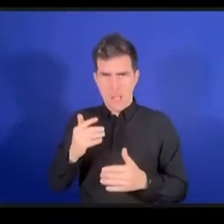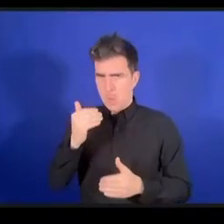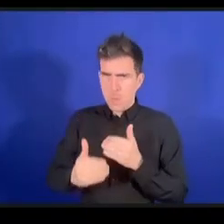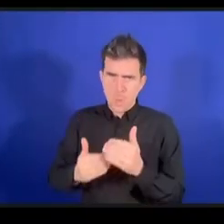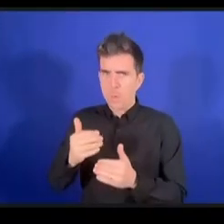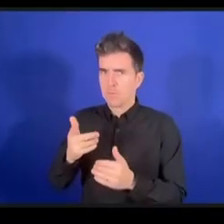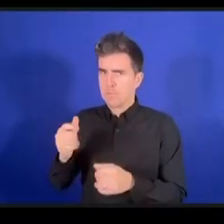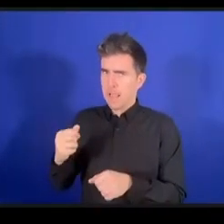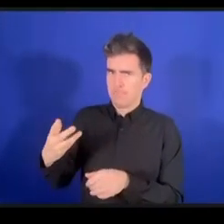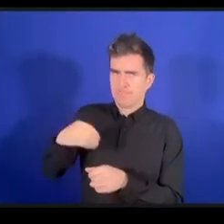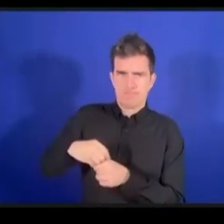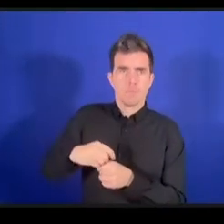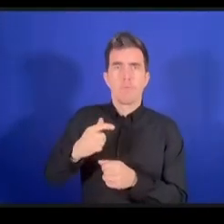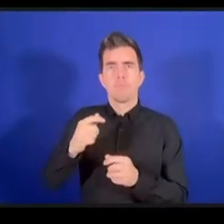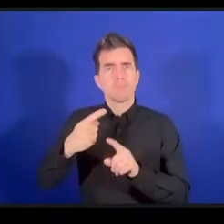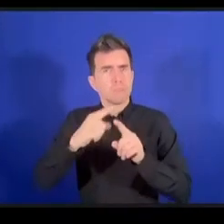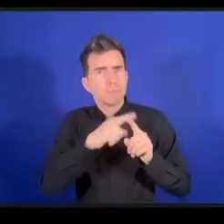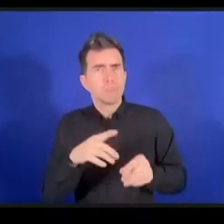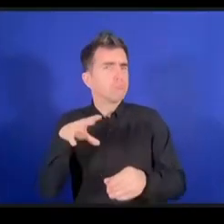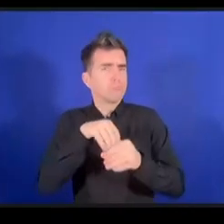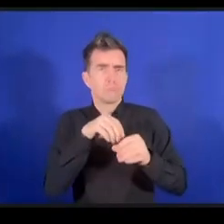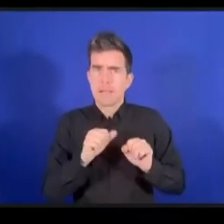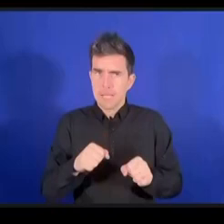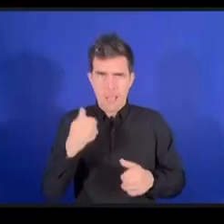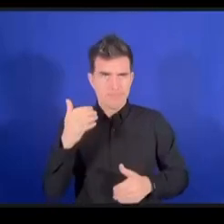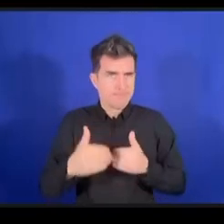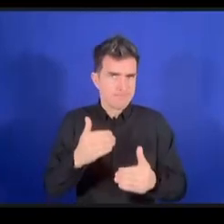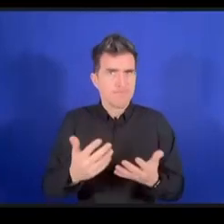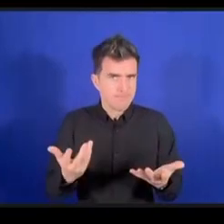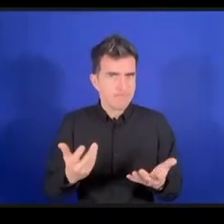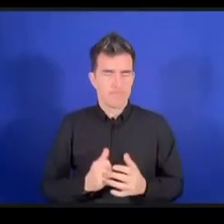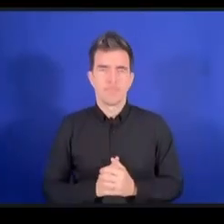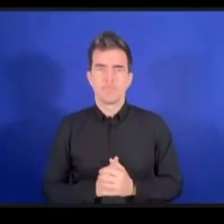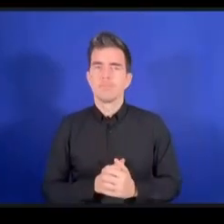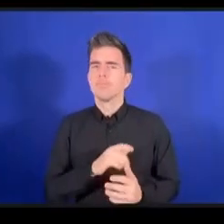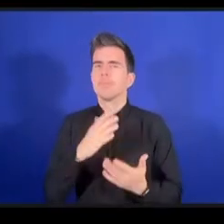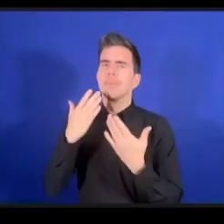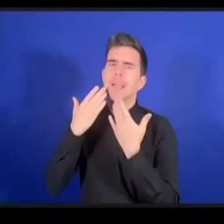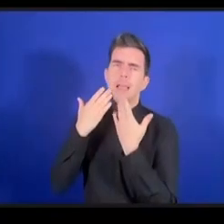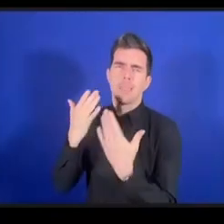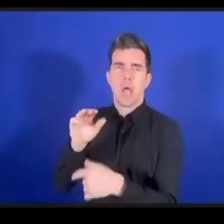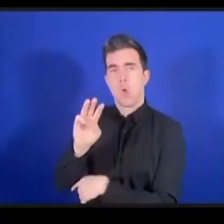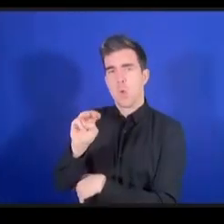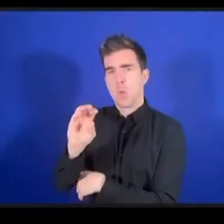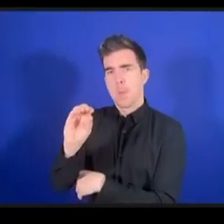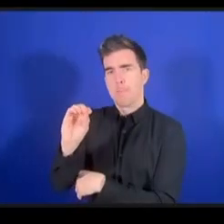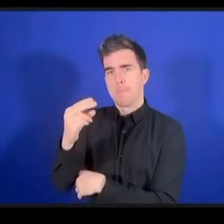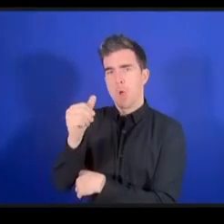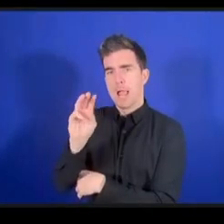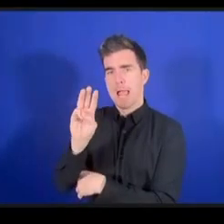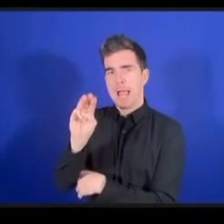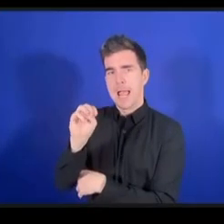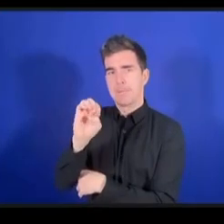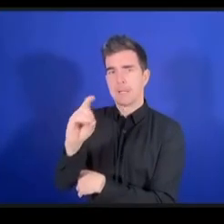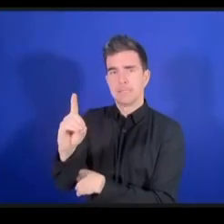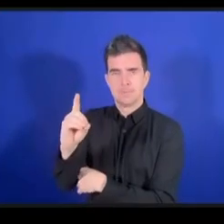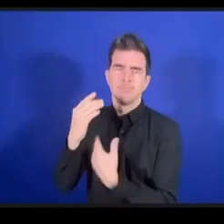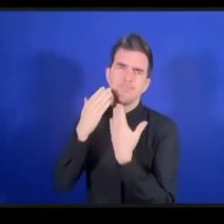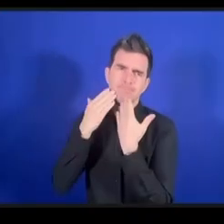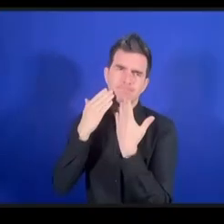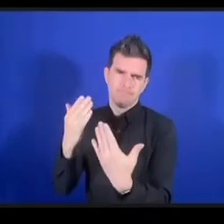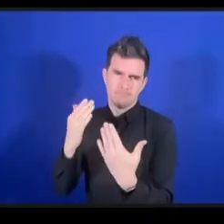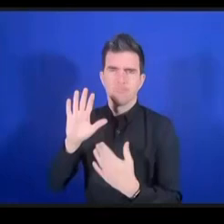الهام وأذكر أنه على الصعيد الأصغر في الـ IGF